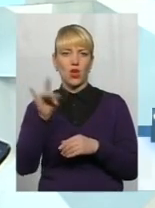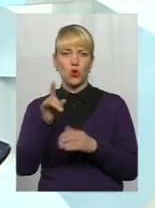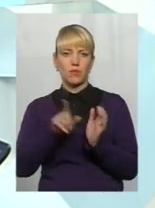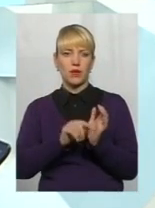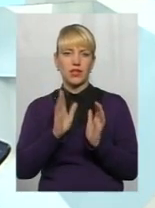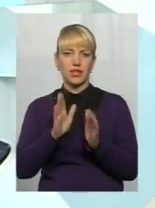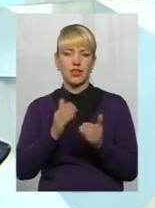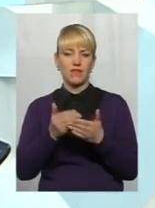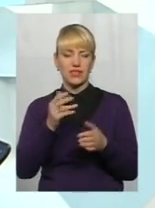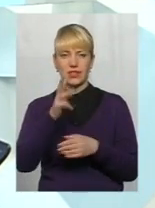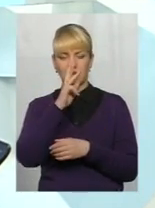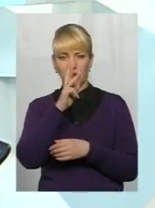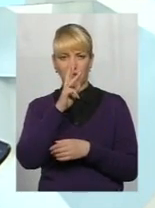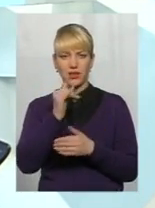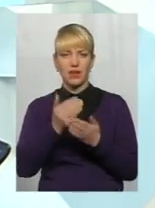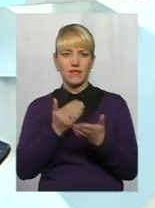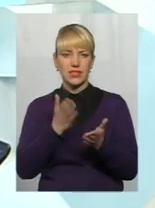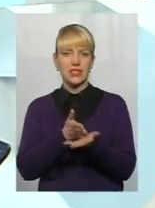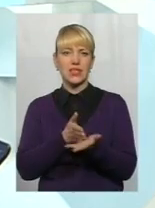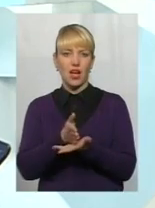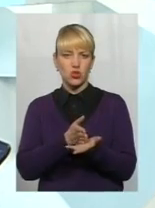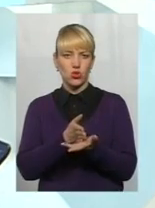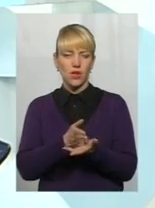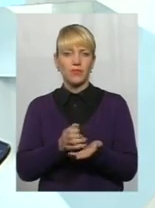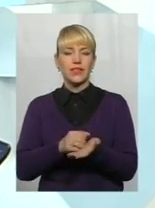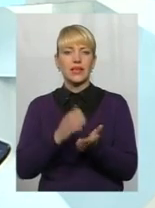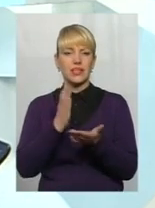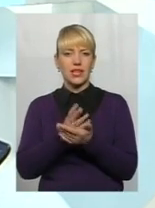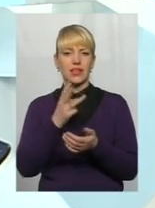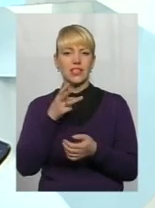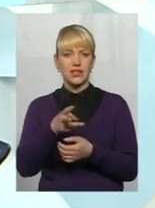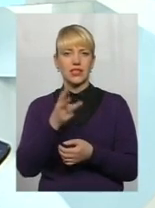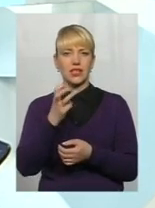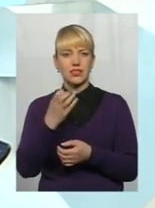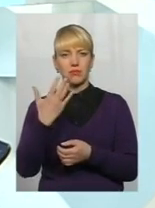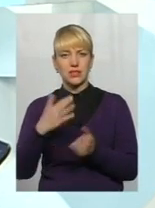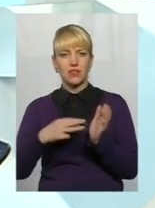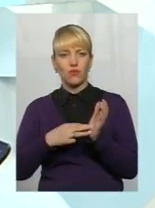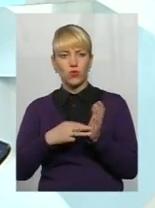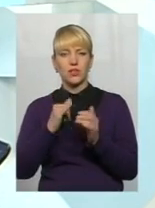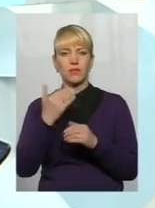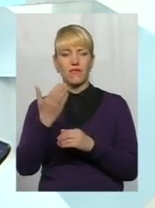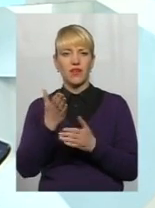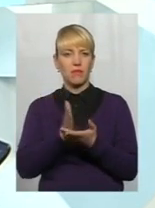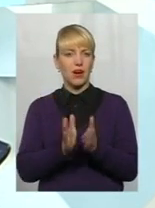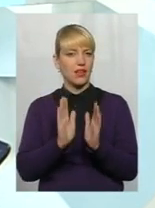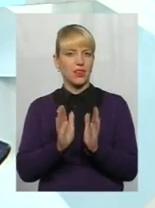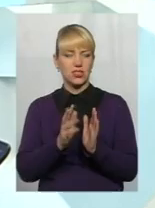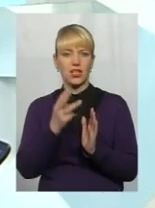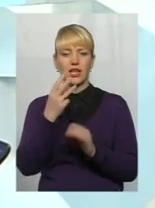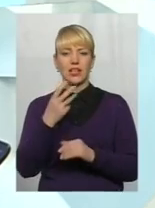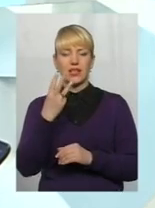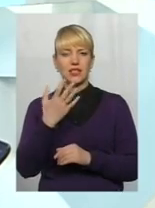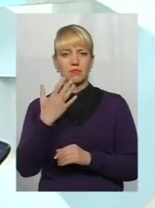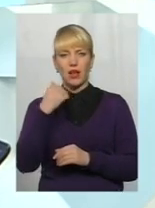від заробітної плати і стажу становить 3358, і ви маєте лише 35